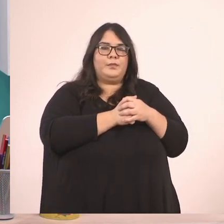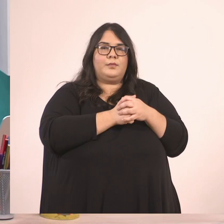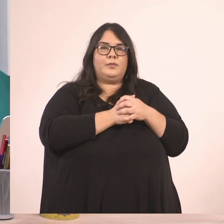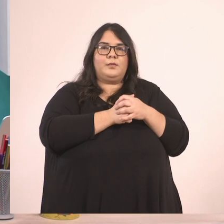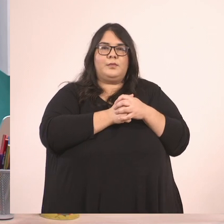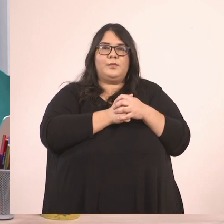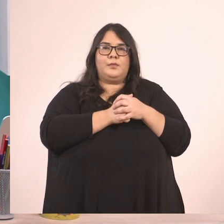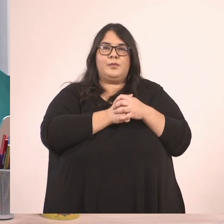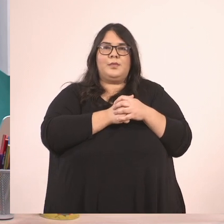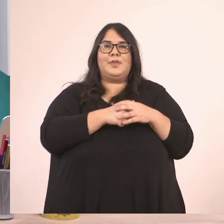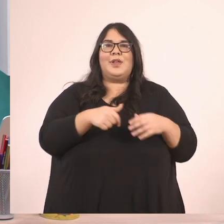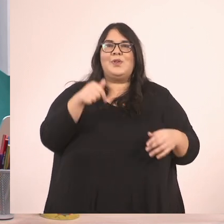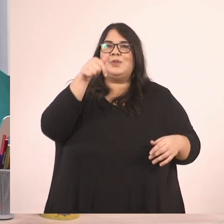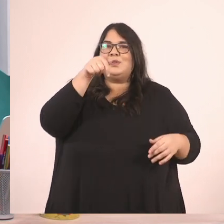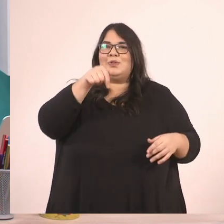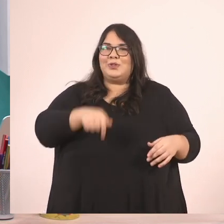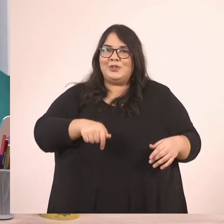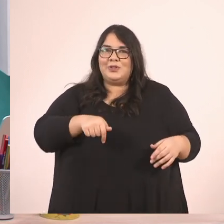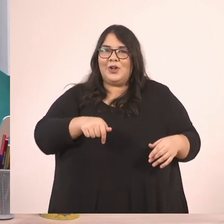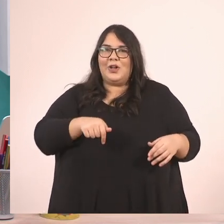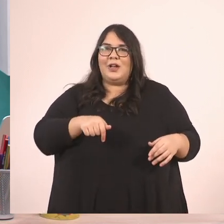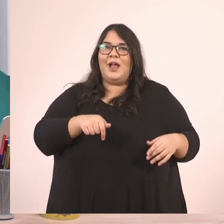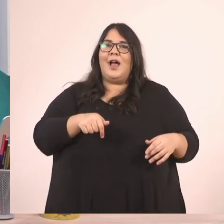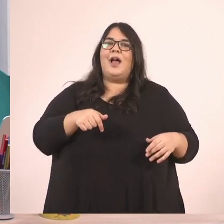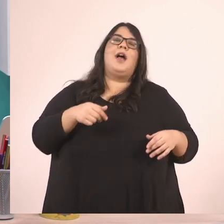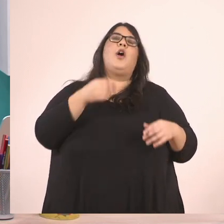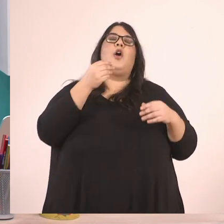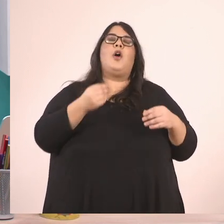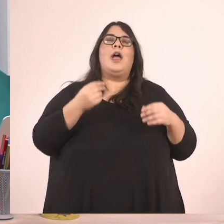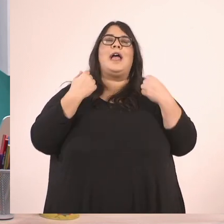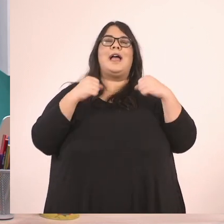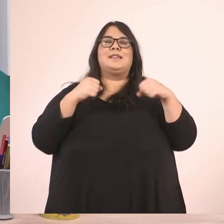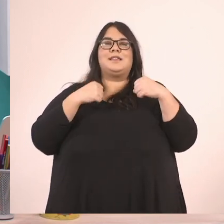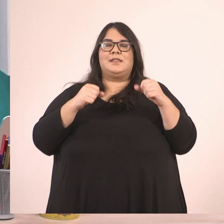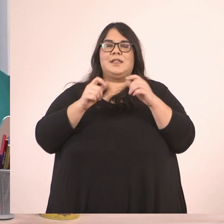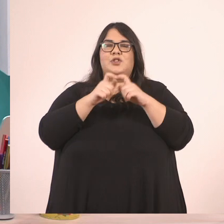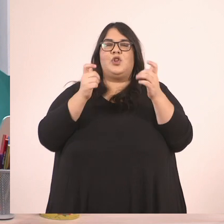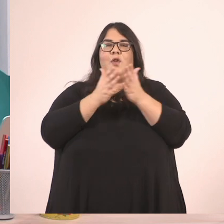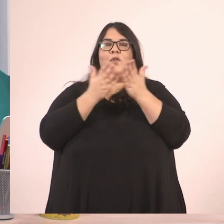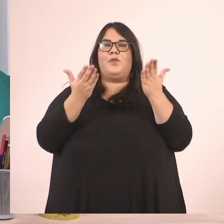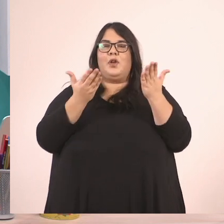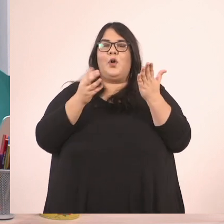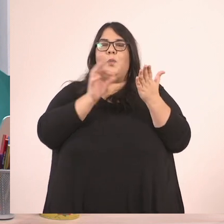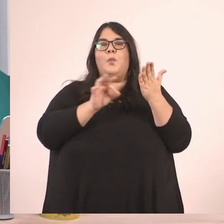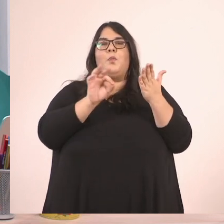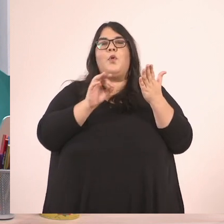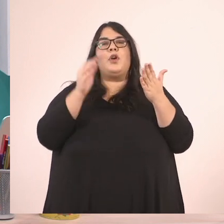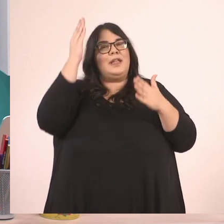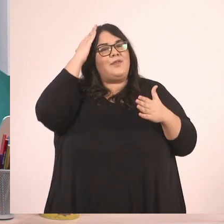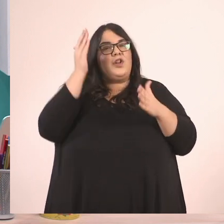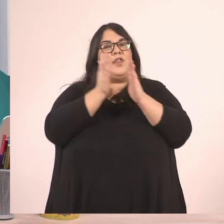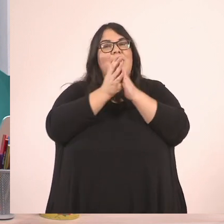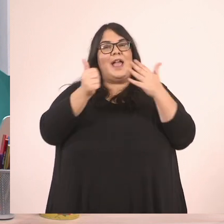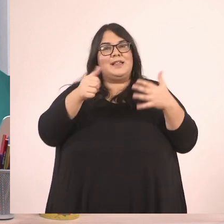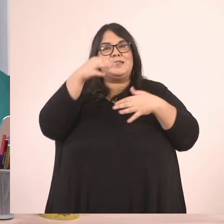σημείο να κάνουμε μαζί μία πολύ ωραία διαδικασία που έχει το βιβλίο μας. Είναι στο κεφάλαιο